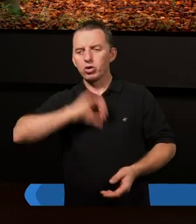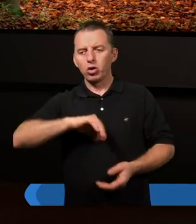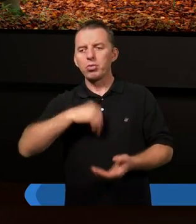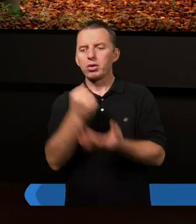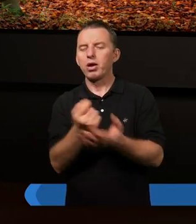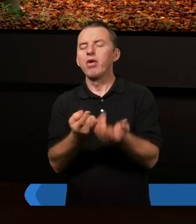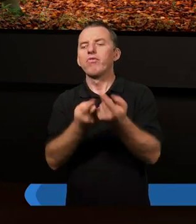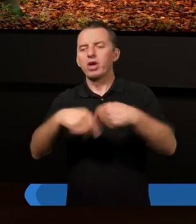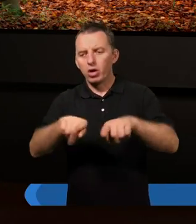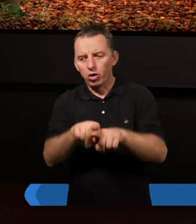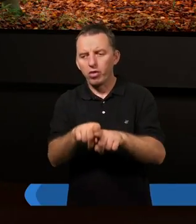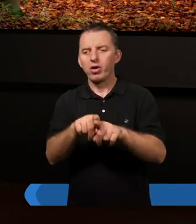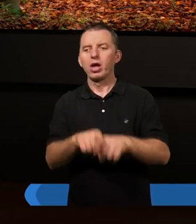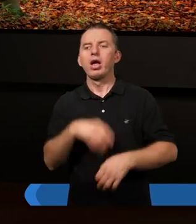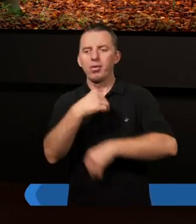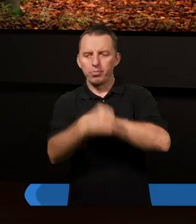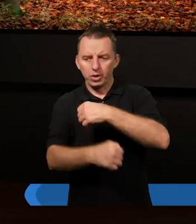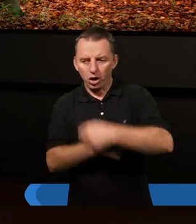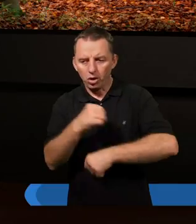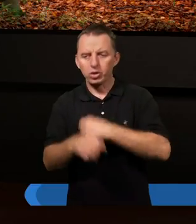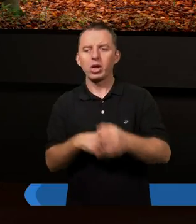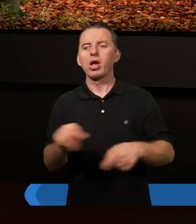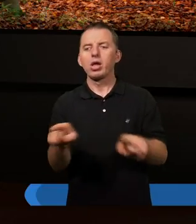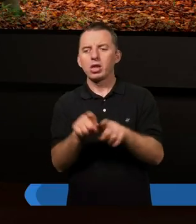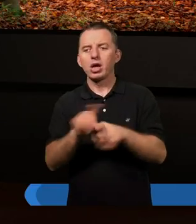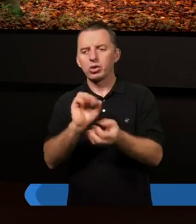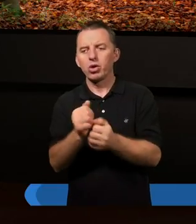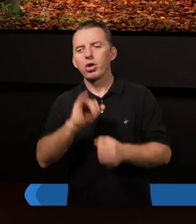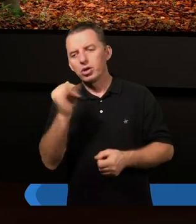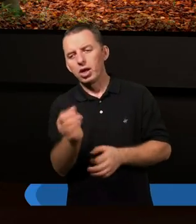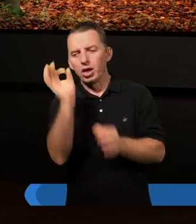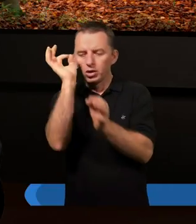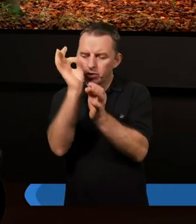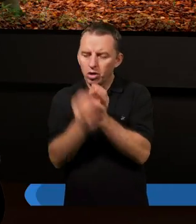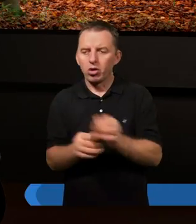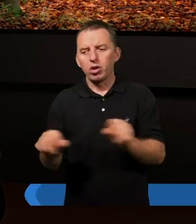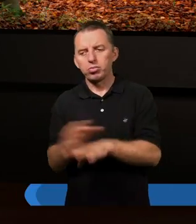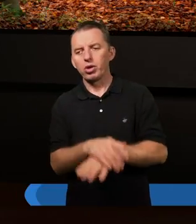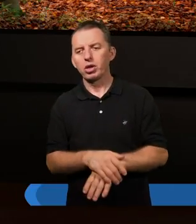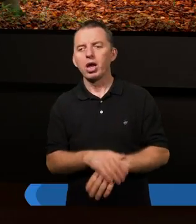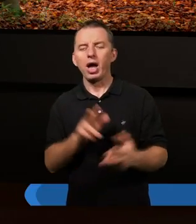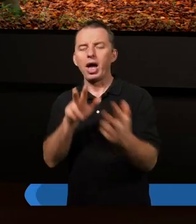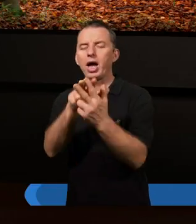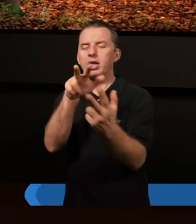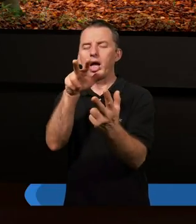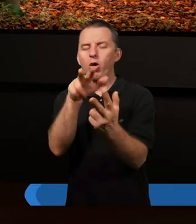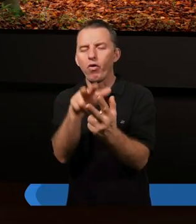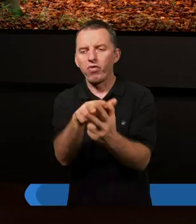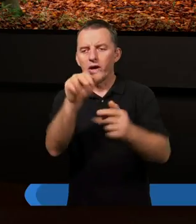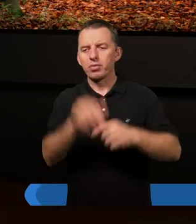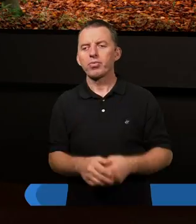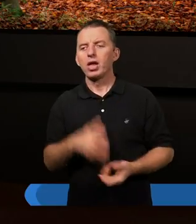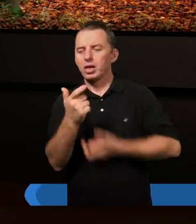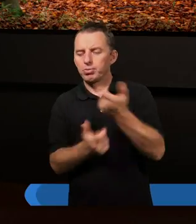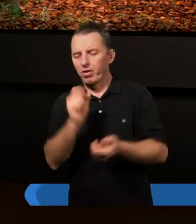wykonywaną pracę. Są też w jakiś szczególny sposób atakowani. Sprawca